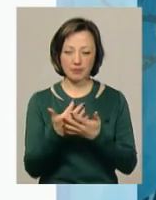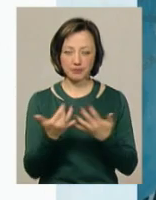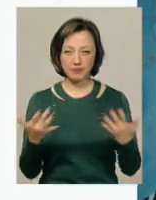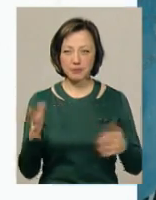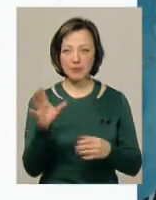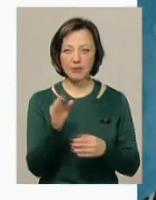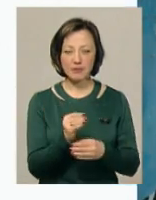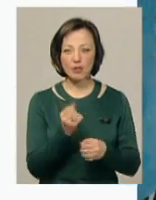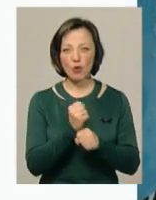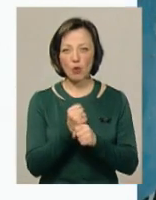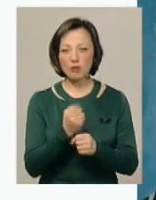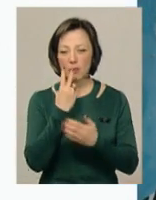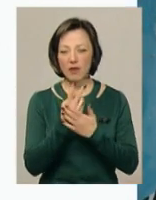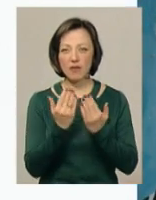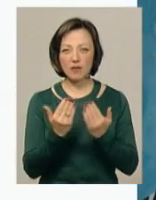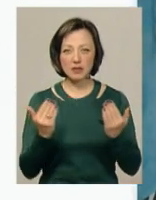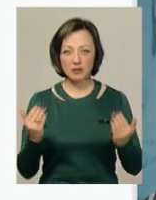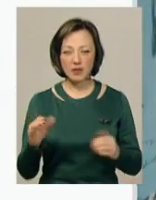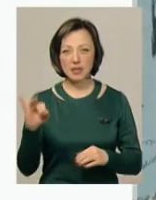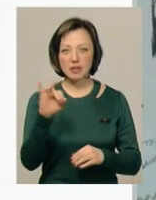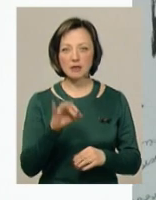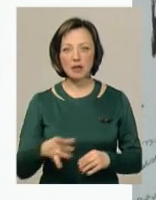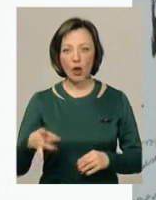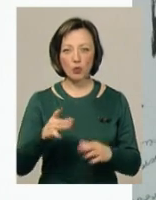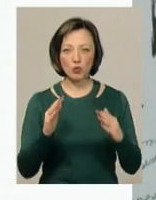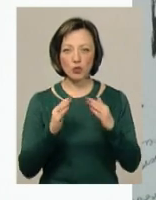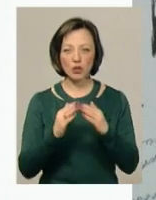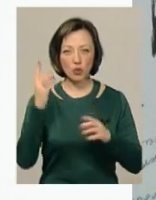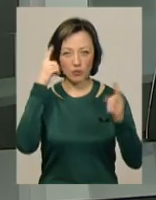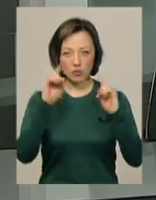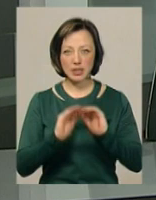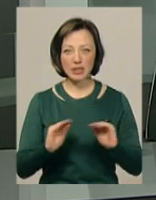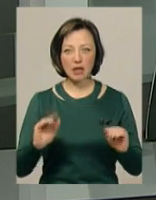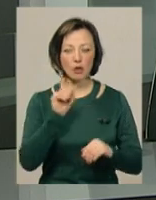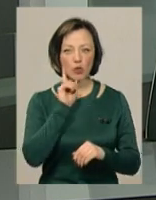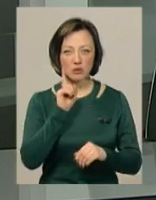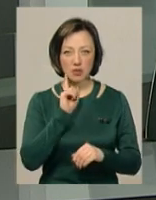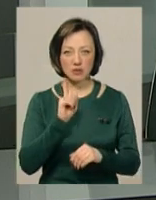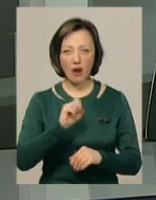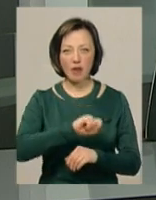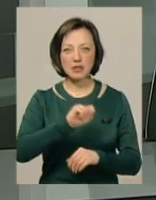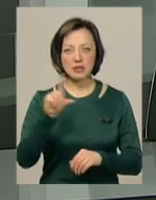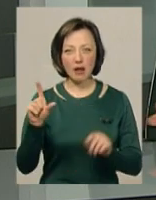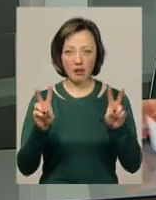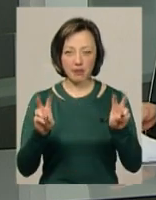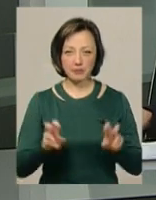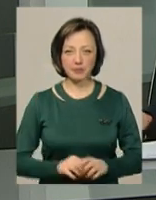можна переглянути на виставці, що діє у холі із Яславського районного будинку творчості дітей та юнацтва «Веселка».